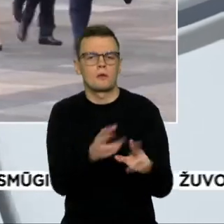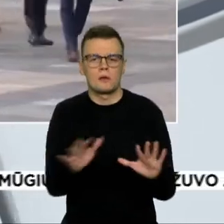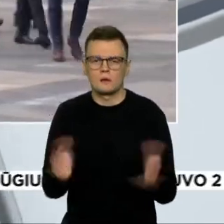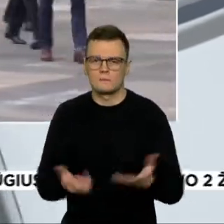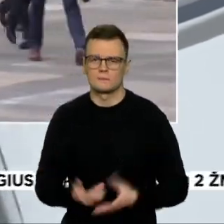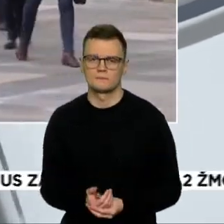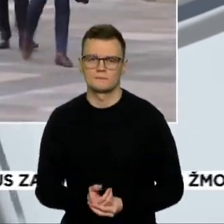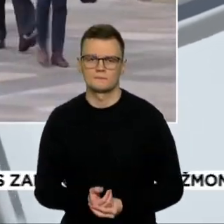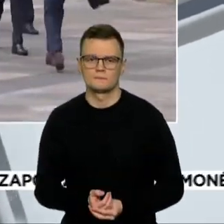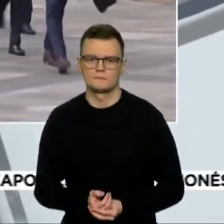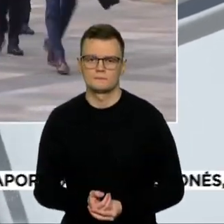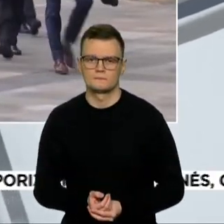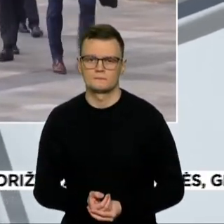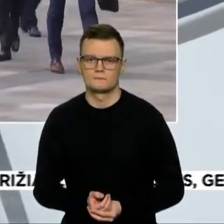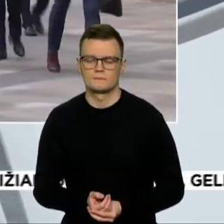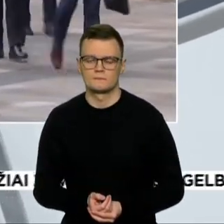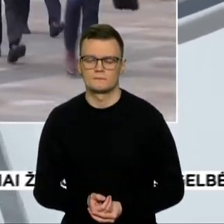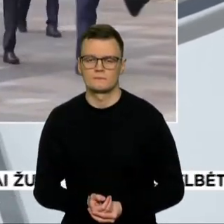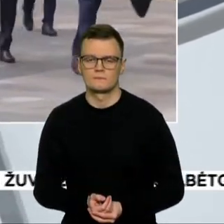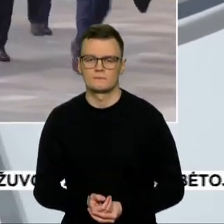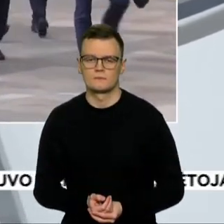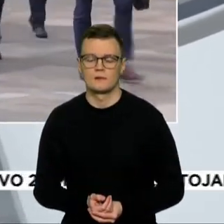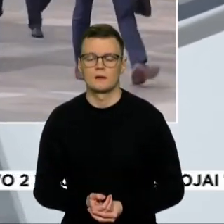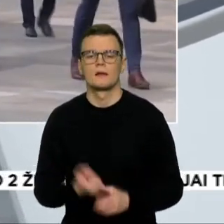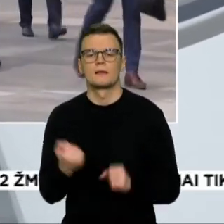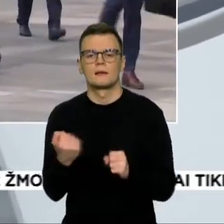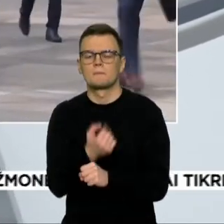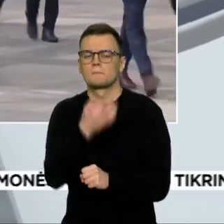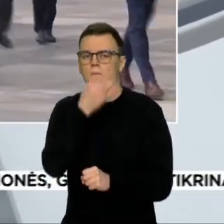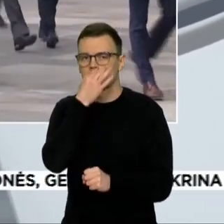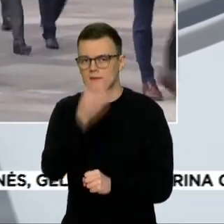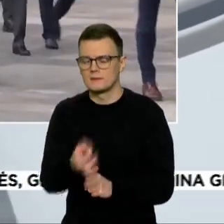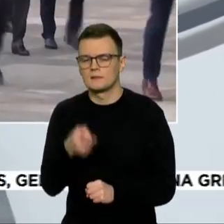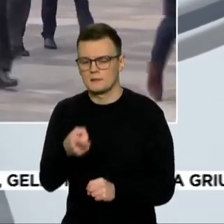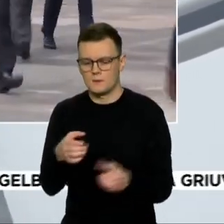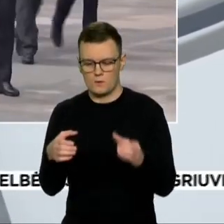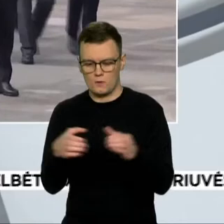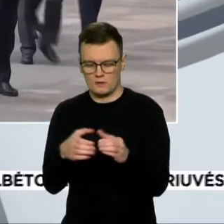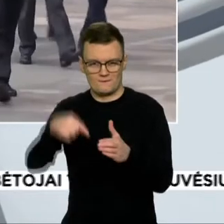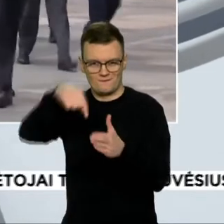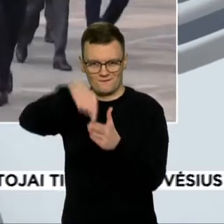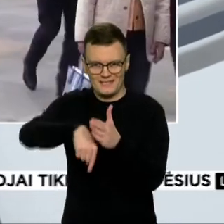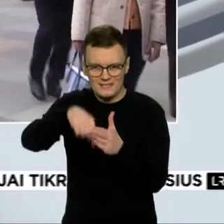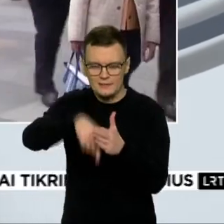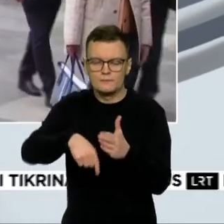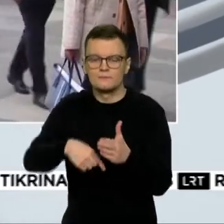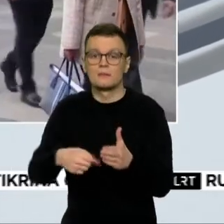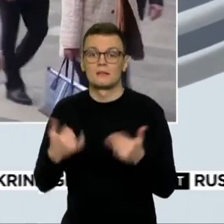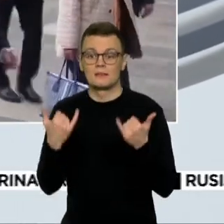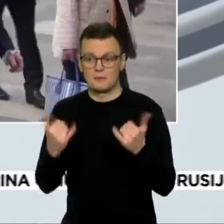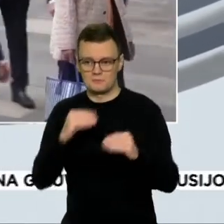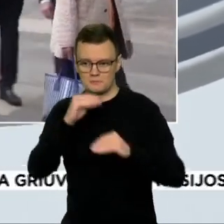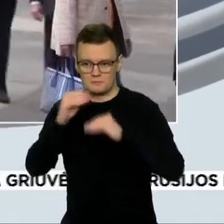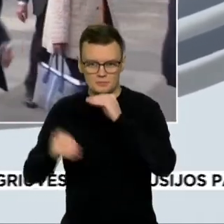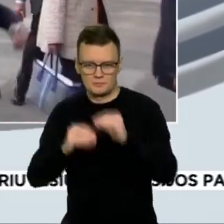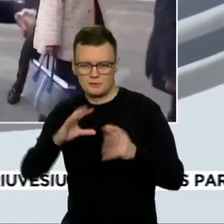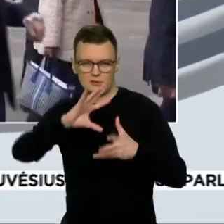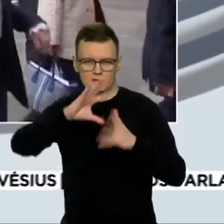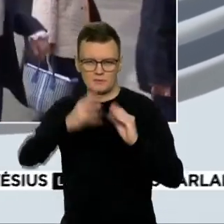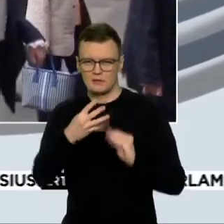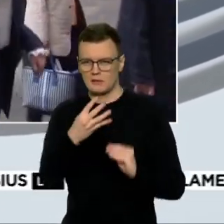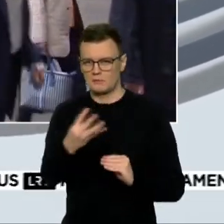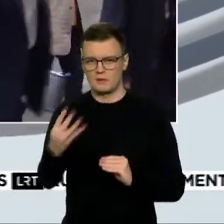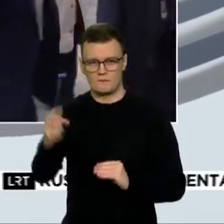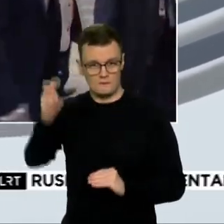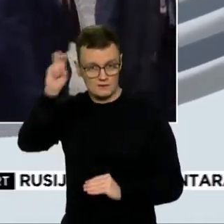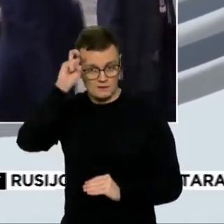tiesų, na, turbūt reikia pasakyti, kad pačioje organizacijoje, dabar tokia, kokia yra suburta iš 44 šalių.